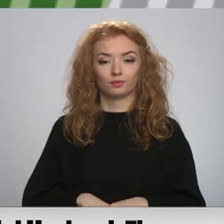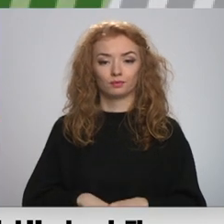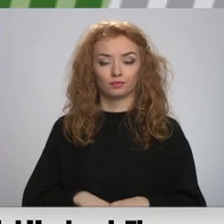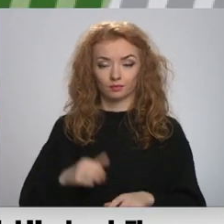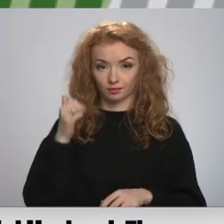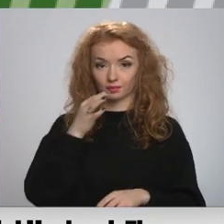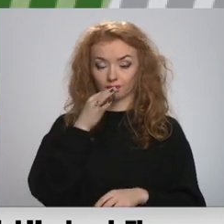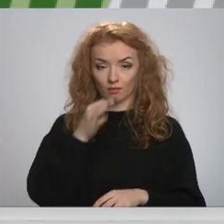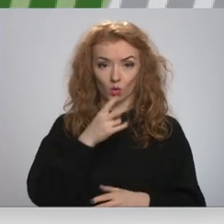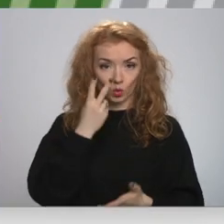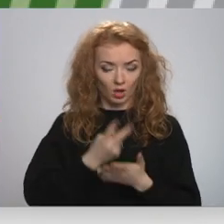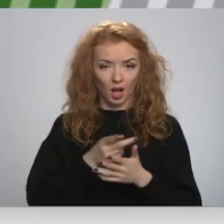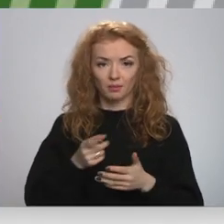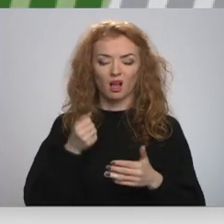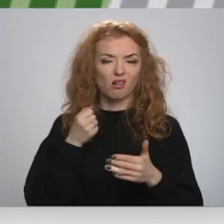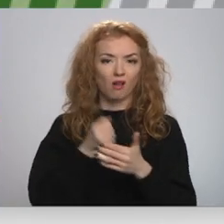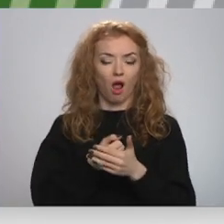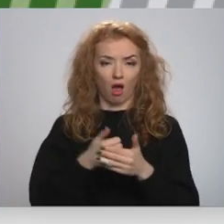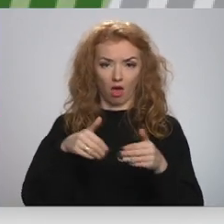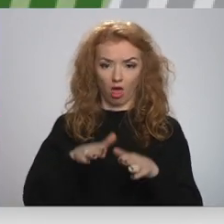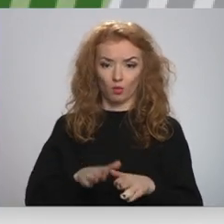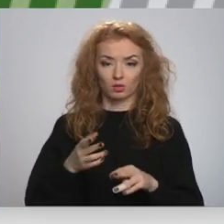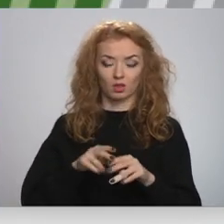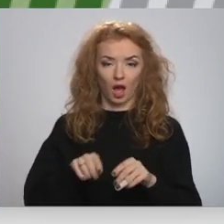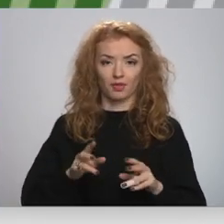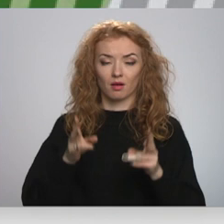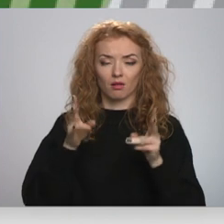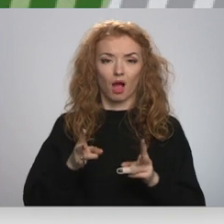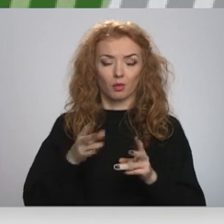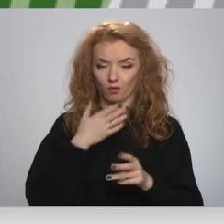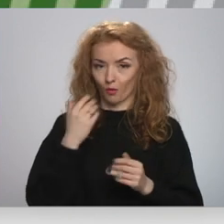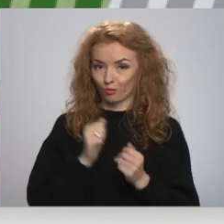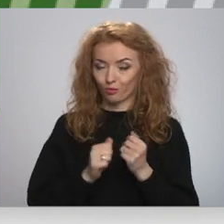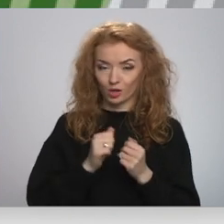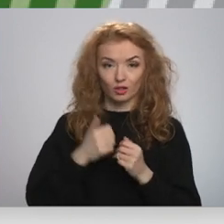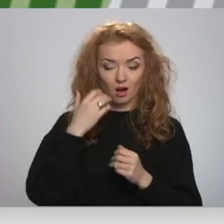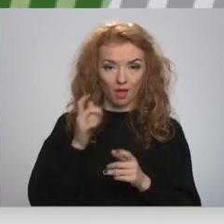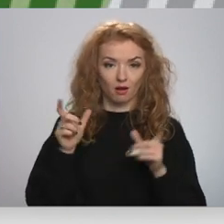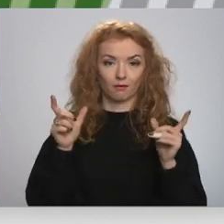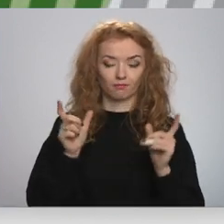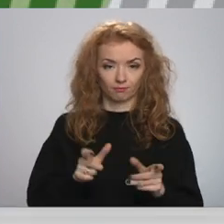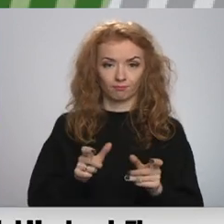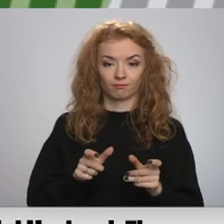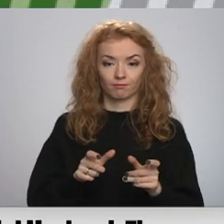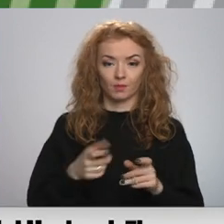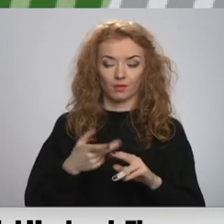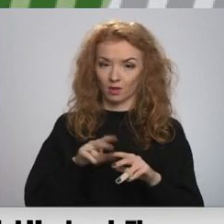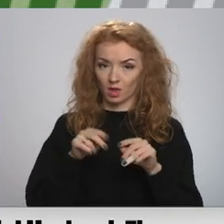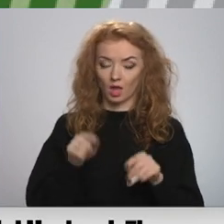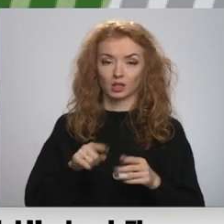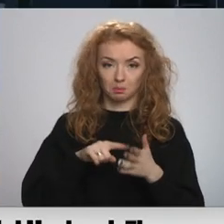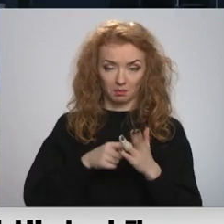uzskatāms kā tiešām galējas līdzeklis un šādi gadījumi nav bieži, kad tiek piemērots šāds